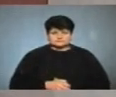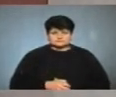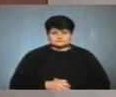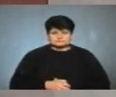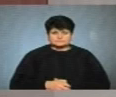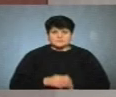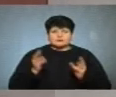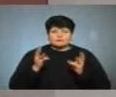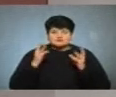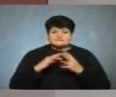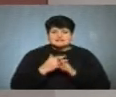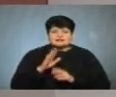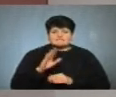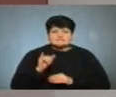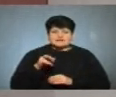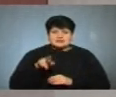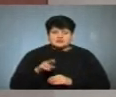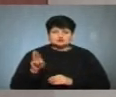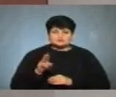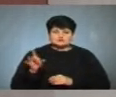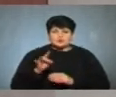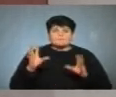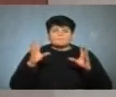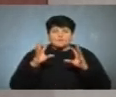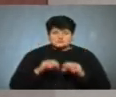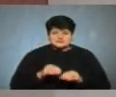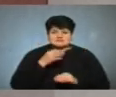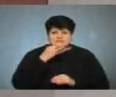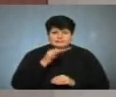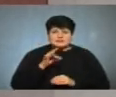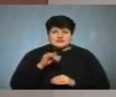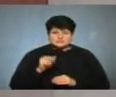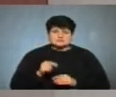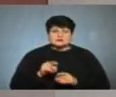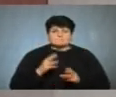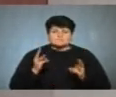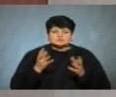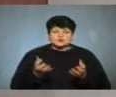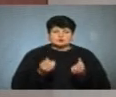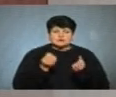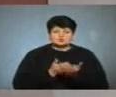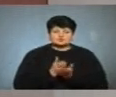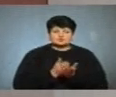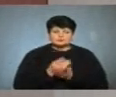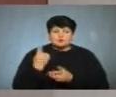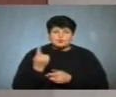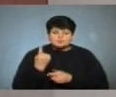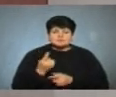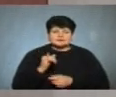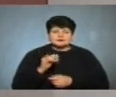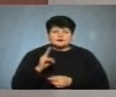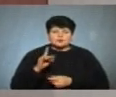Пожежу у селі Вілія Шумського району погасили, розповіла речниця пожежно-рятувальної служби області Ірина Крупа. За її словами,